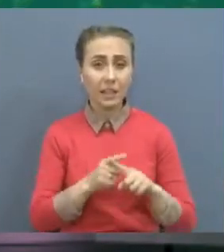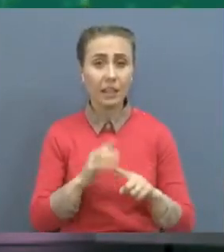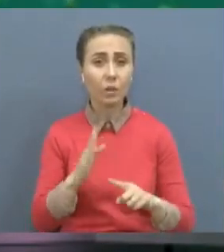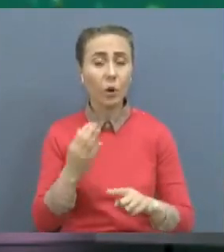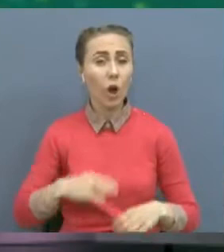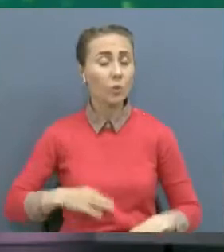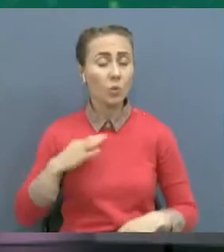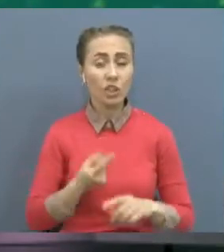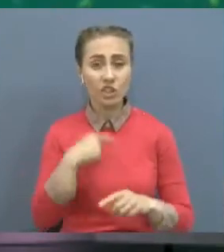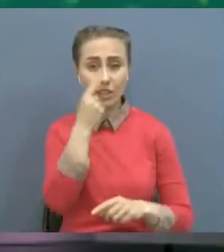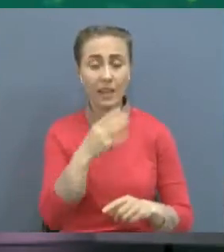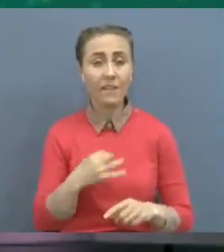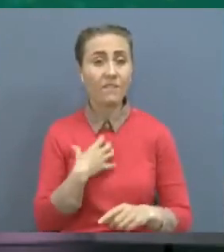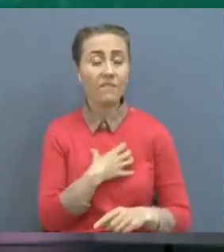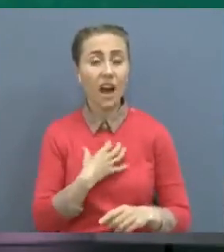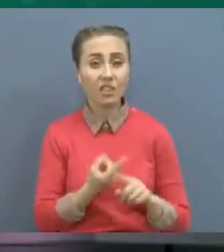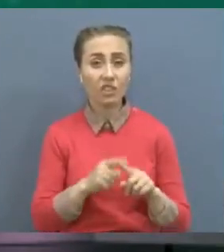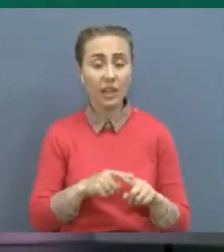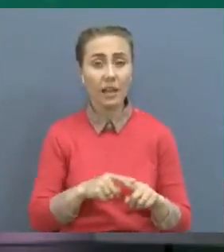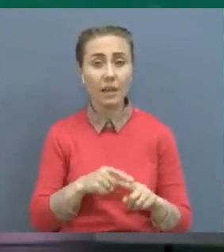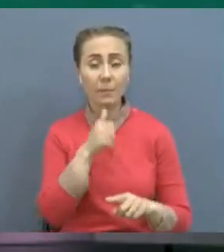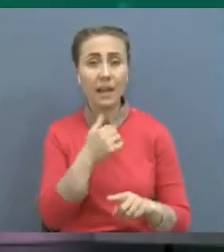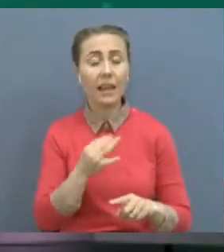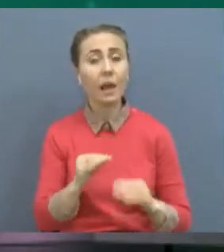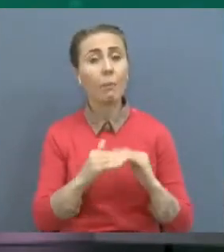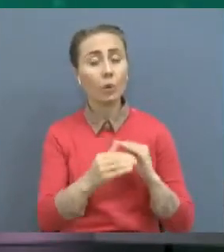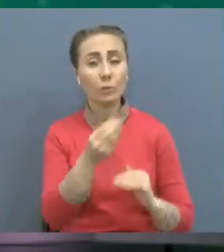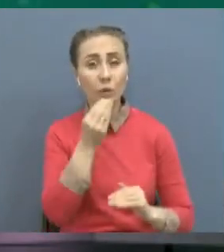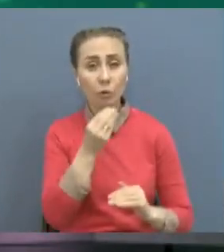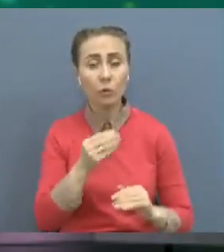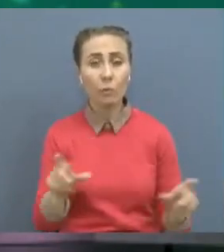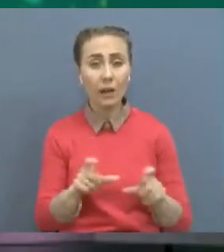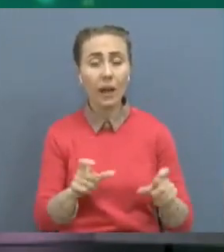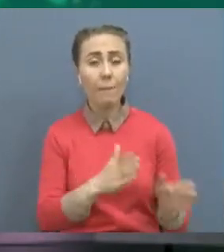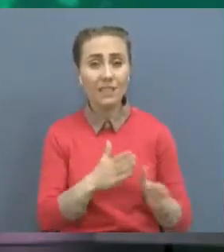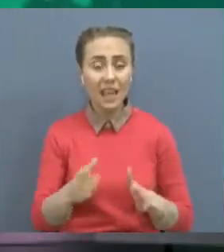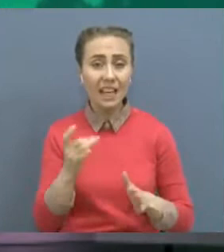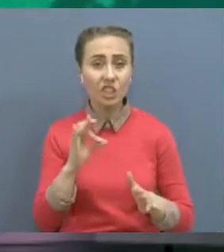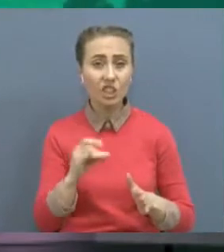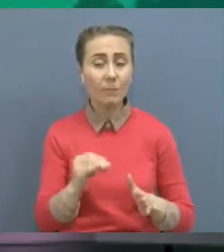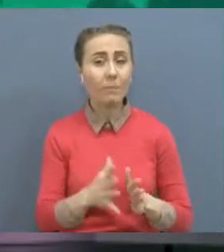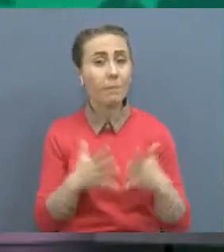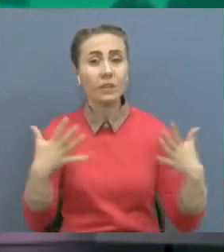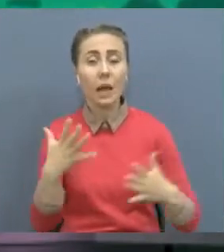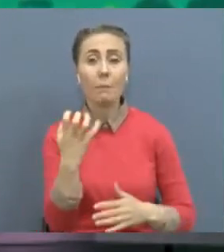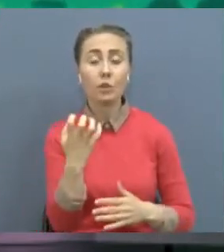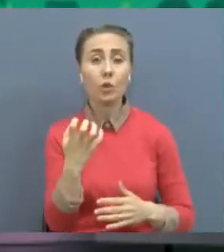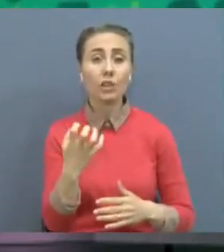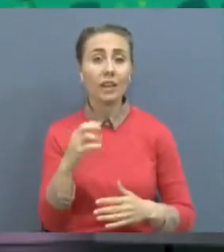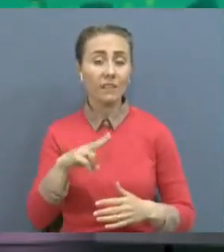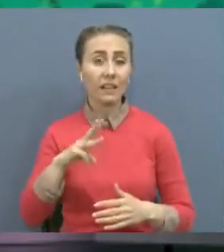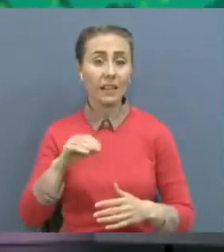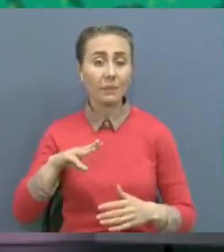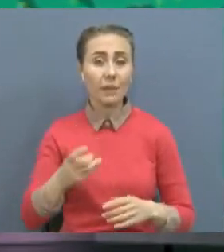аумағы 500 шаршы метрден аспа өтеіз. Шағын қаржылық ұйымдары сақтандыру компаниялары ламбардтар мен валютайыр бастау